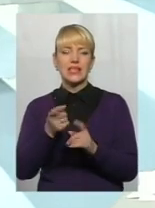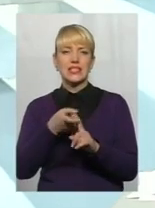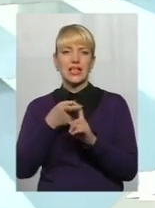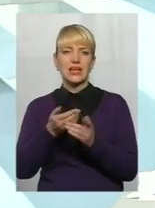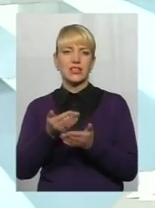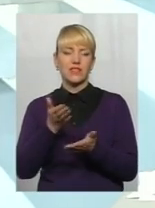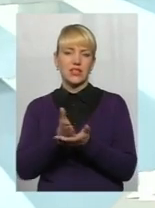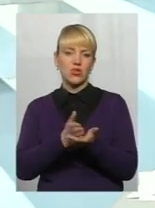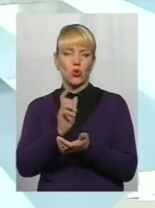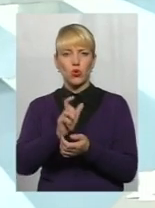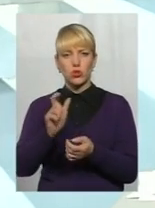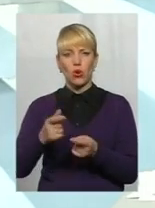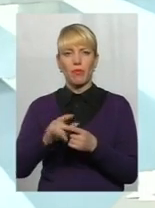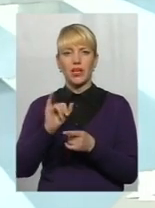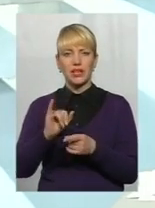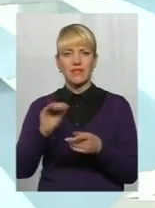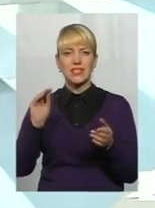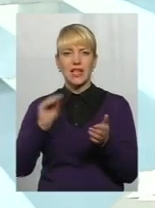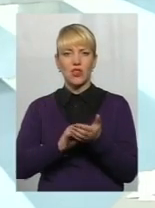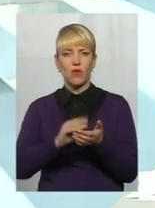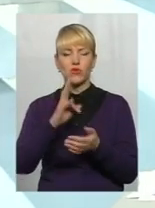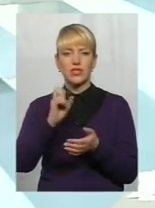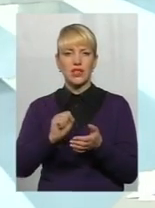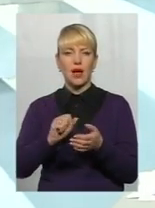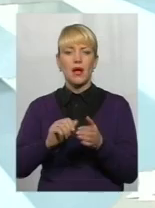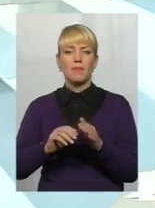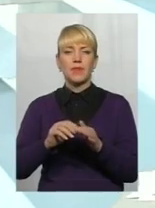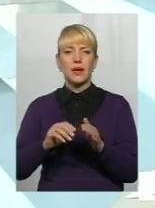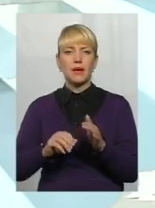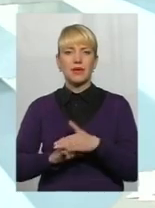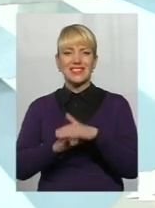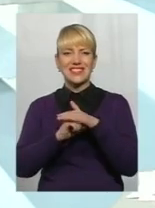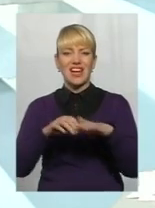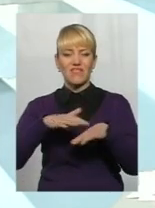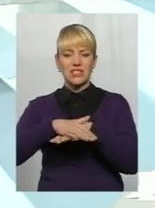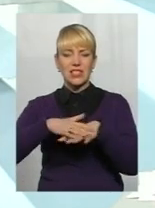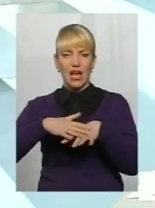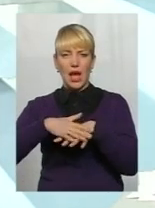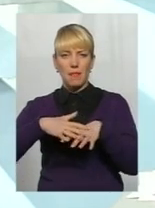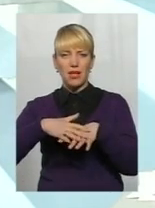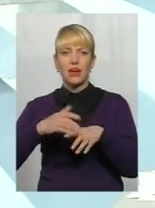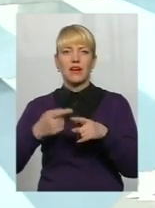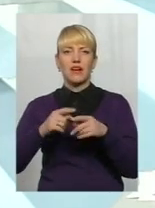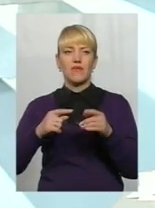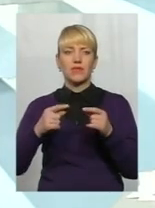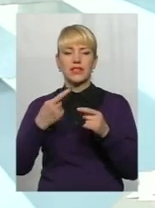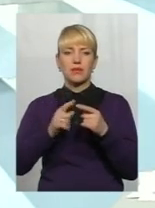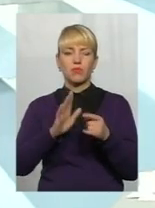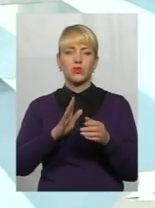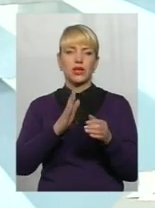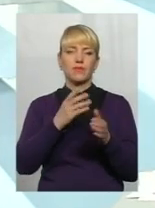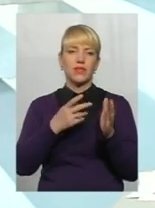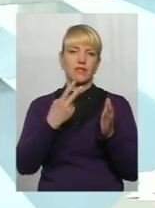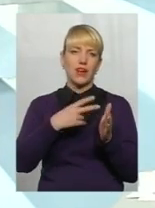особи і встановлюється на підставі схеми визначення розмірів надбавок. Тут вони йдуть від 20 до